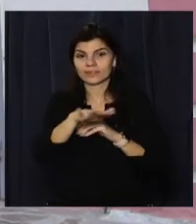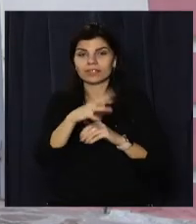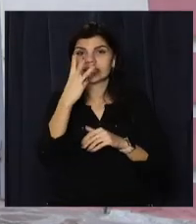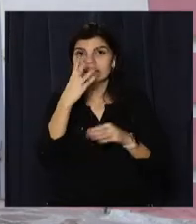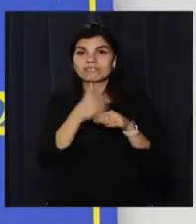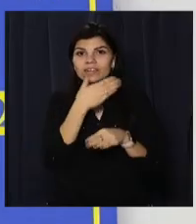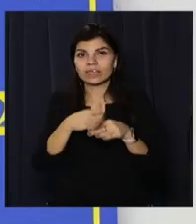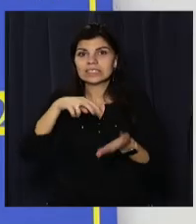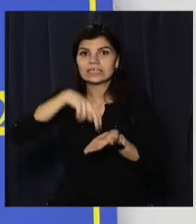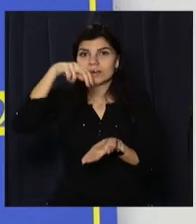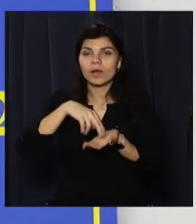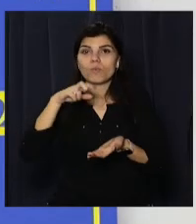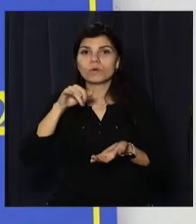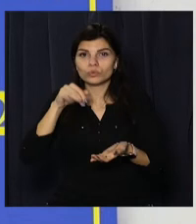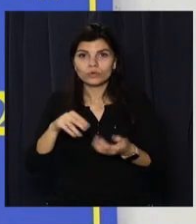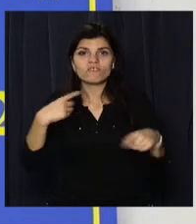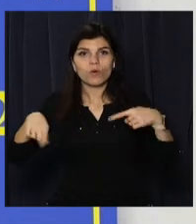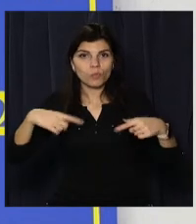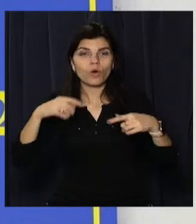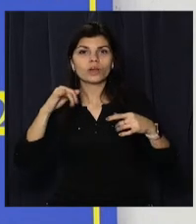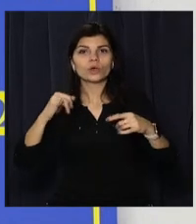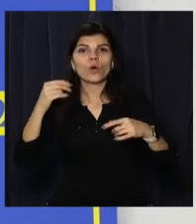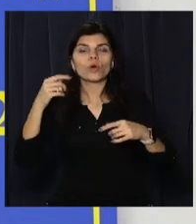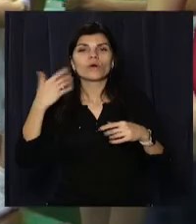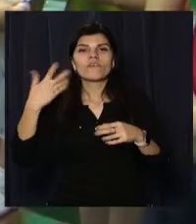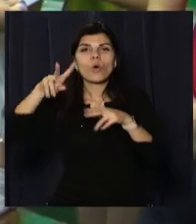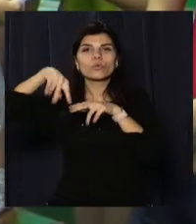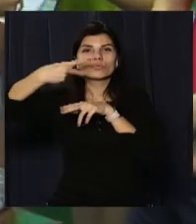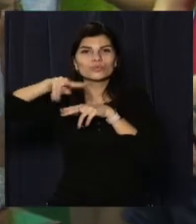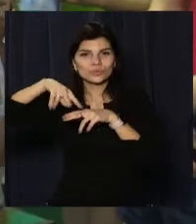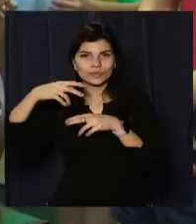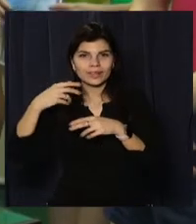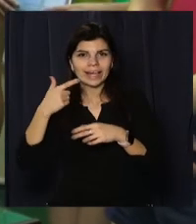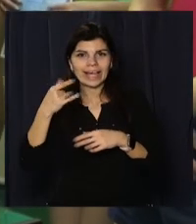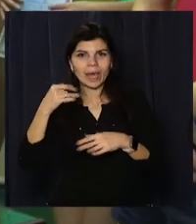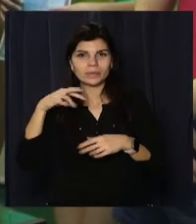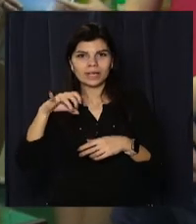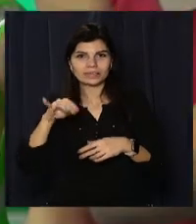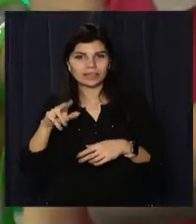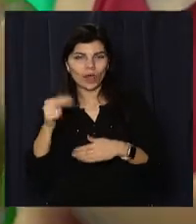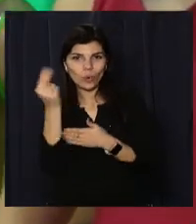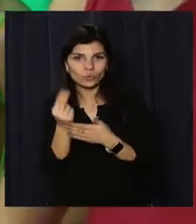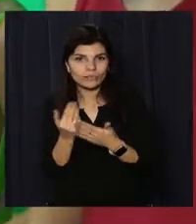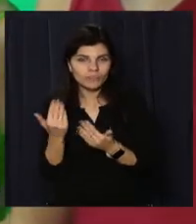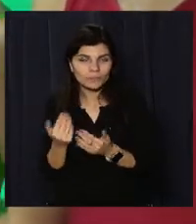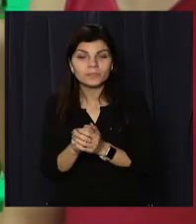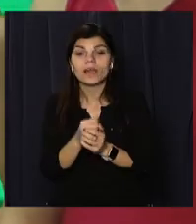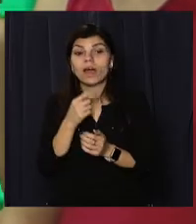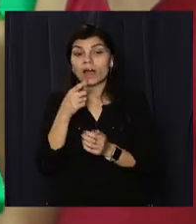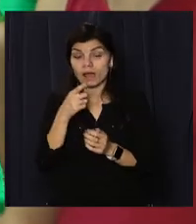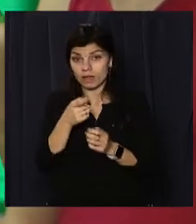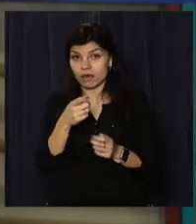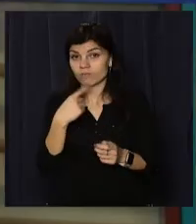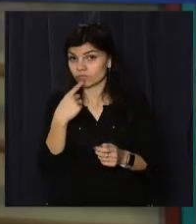відділення – стрибки на батуті, футбол і художня гімнастика. У спортшколі, запевняють, завжди дотримуються переможних